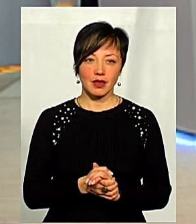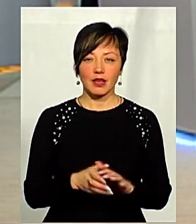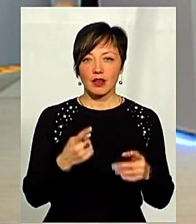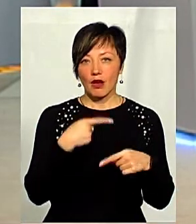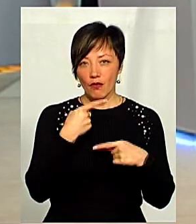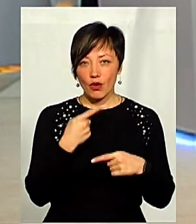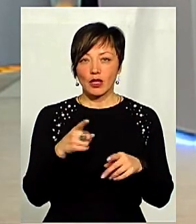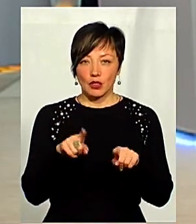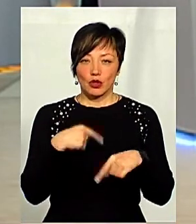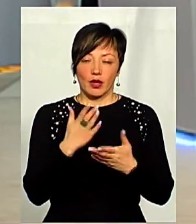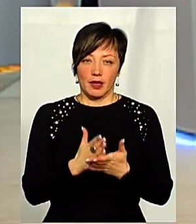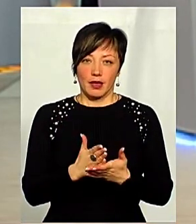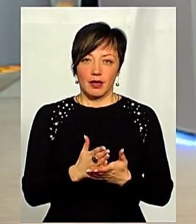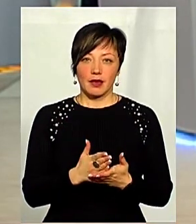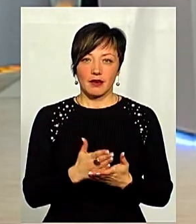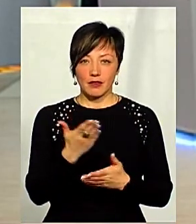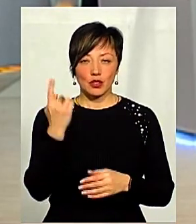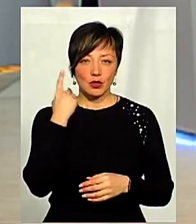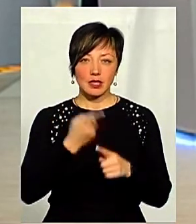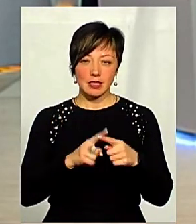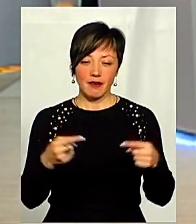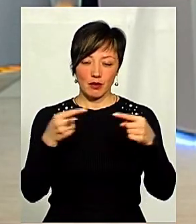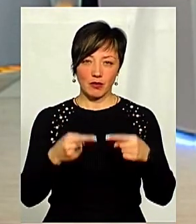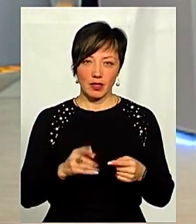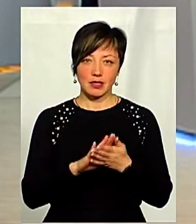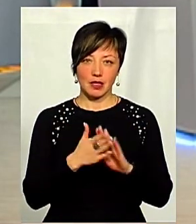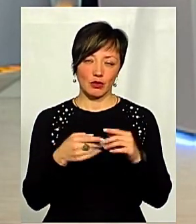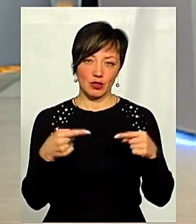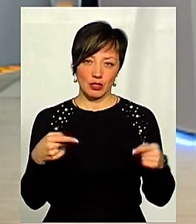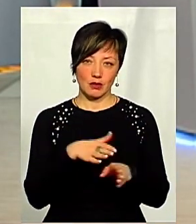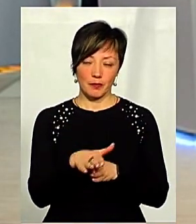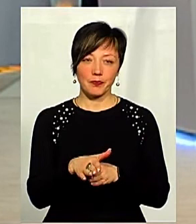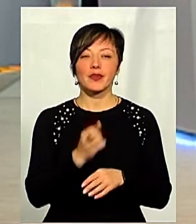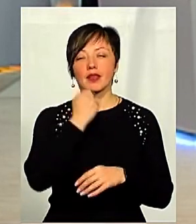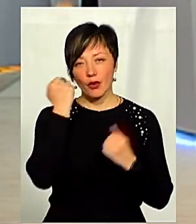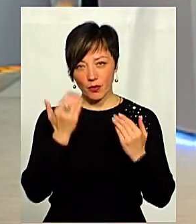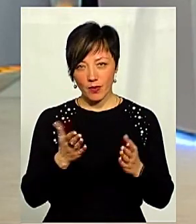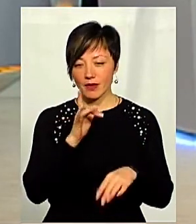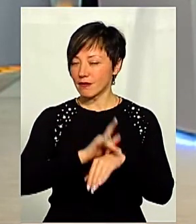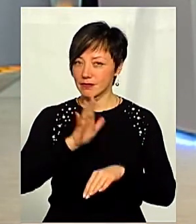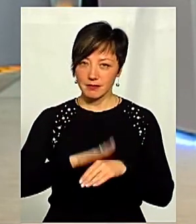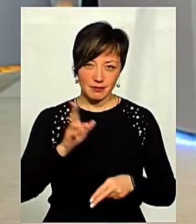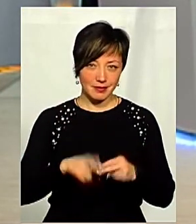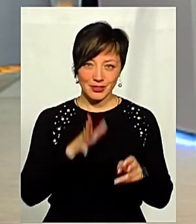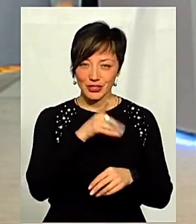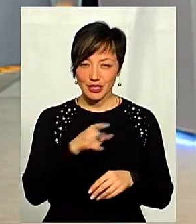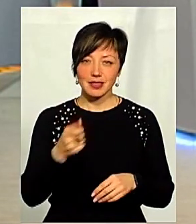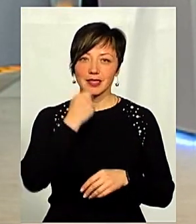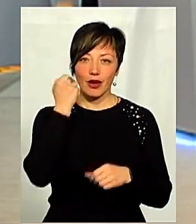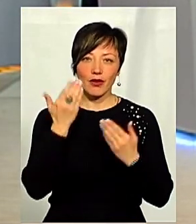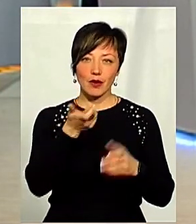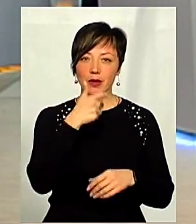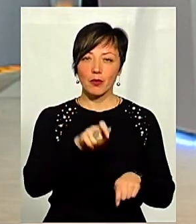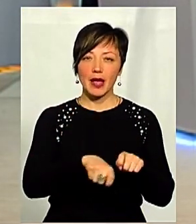скажеш щось інше. Я говорю те, що ви чули, і це відповідає тому стану речей, які реалізовуються. Дякую вам. Вичерпали ми свій час. Дякую вам,